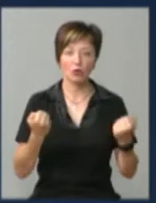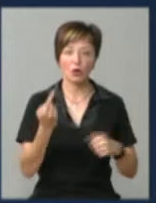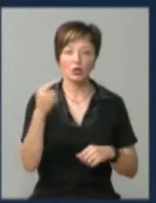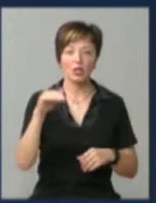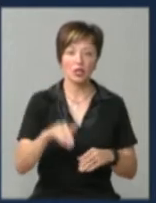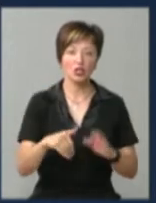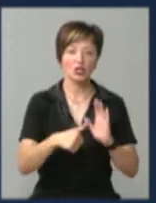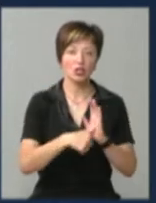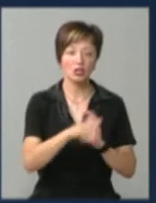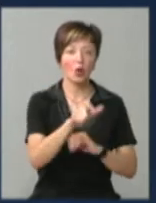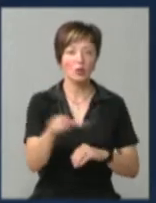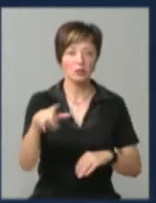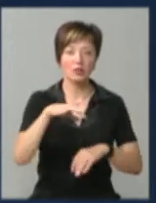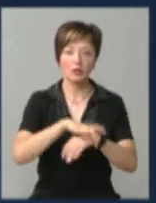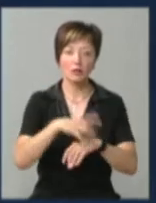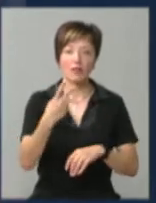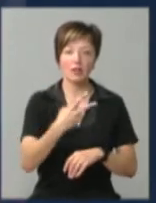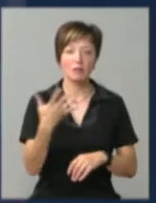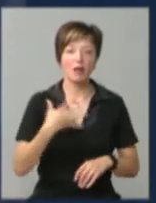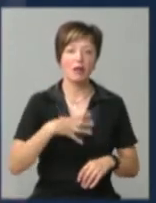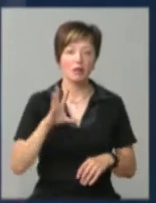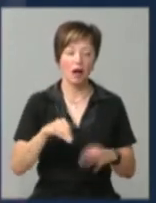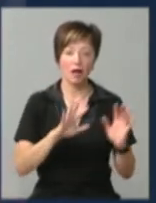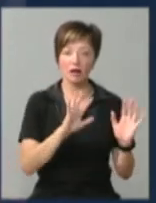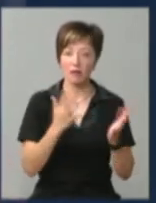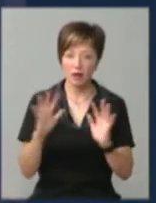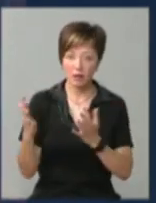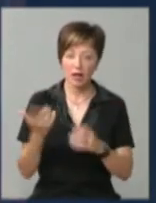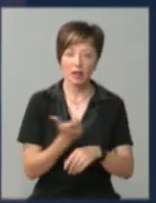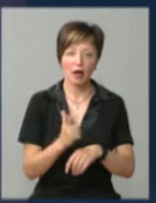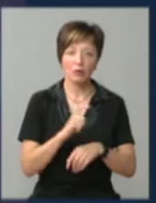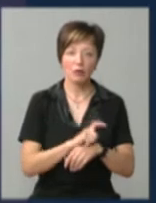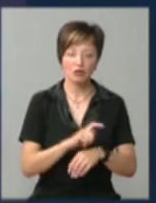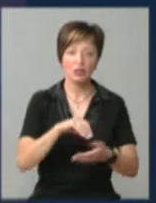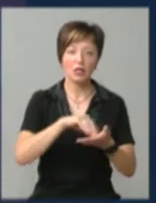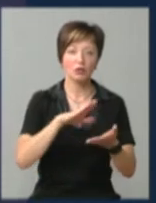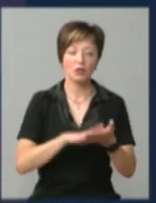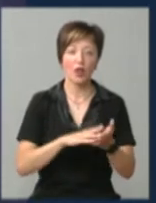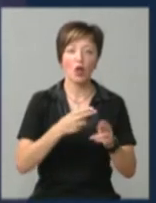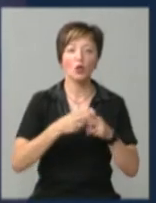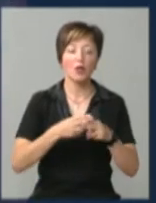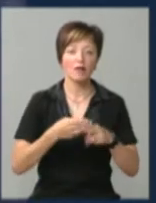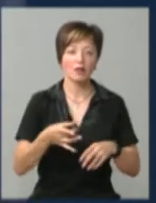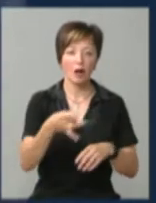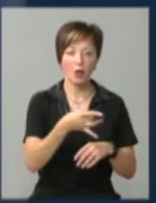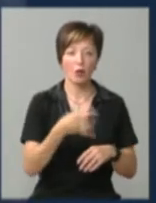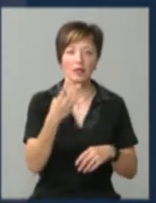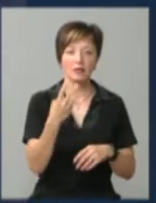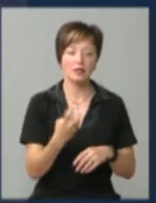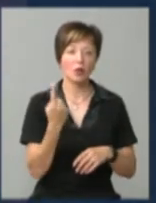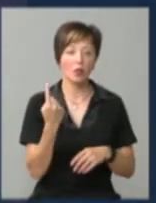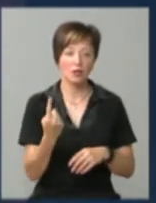тисяча осіб. Зафіксовано 25 летальних випадків. Найбільше випадків зареєстровано у Донаєвецькому районі – 201,